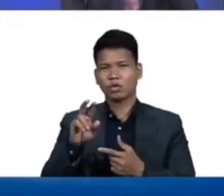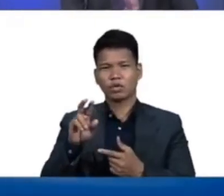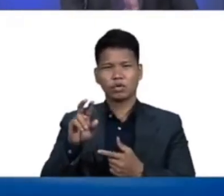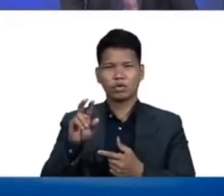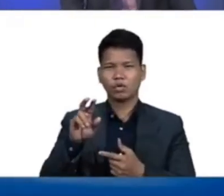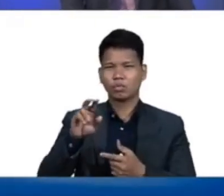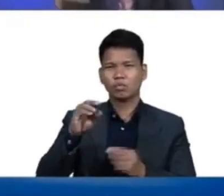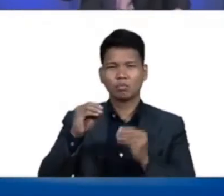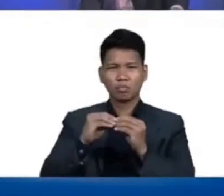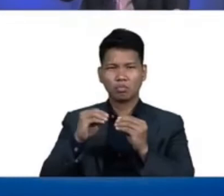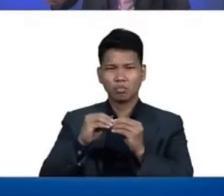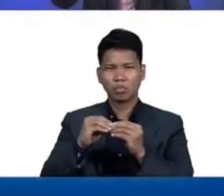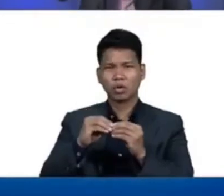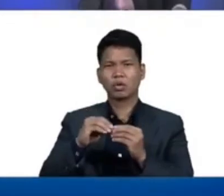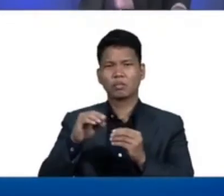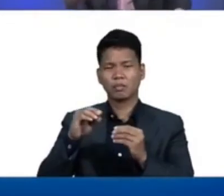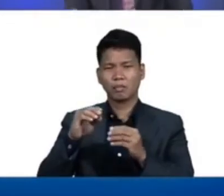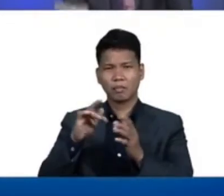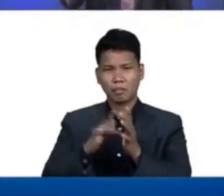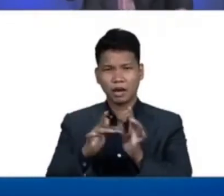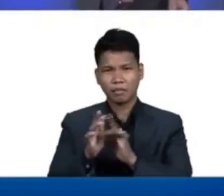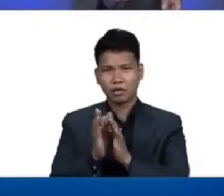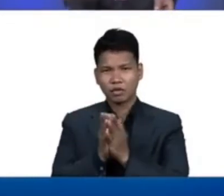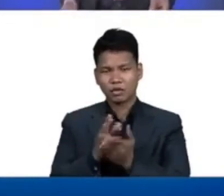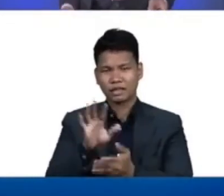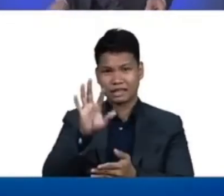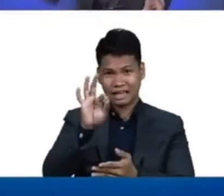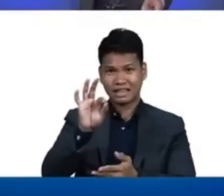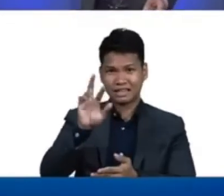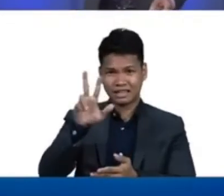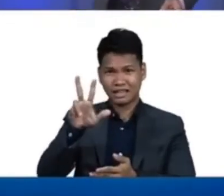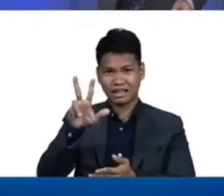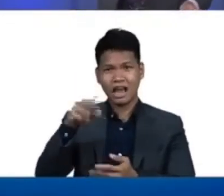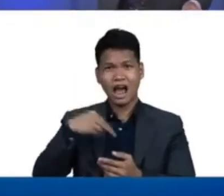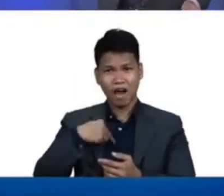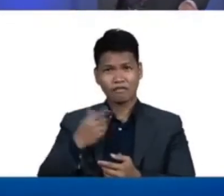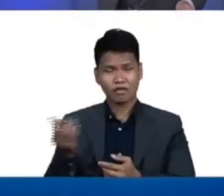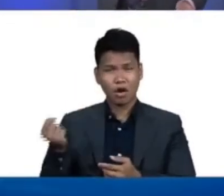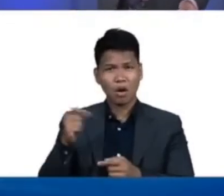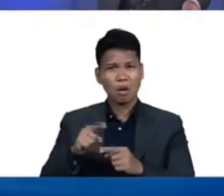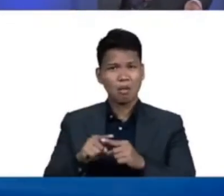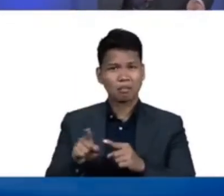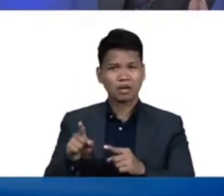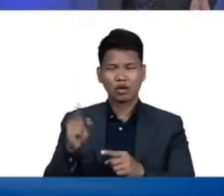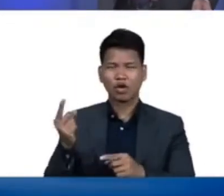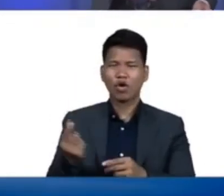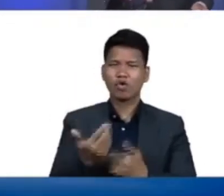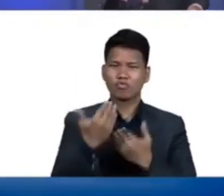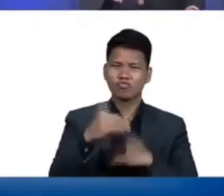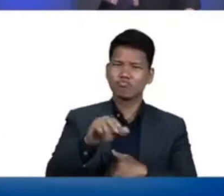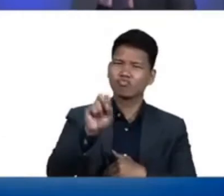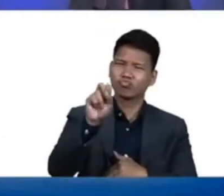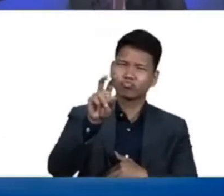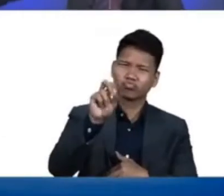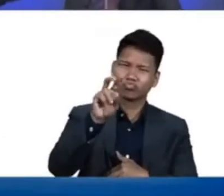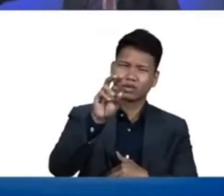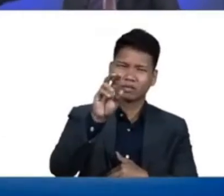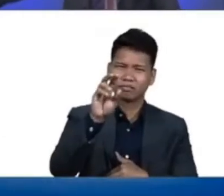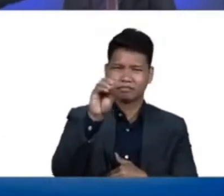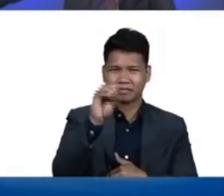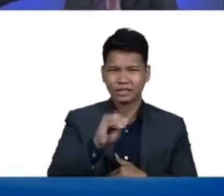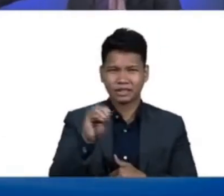malungkot na bahagi but only 12% read the bible everyday and 57